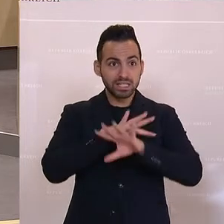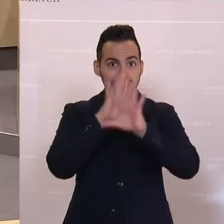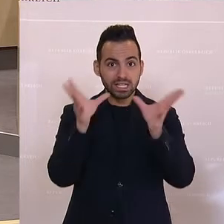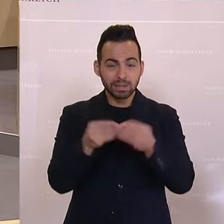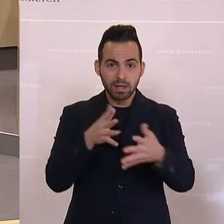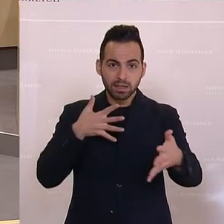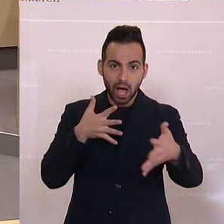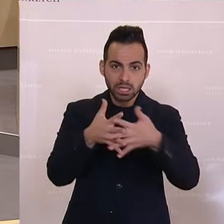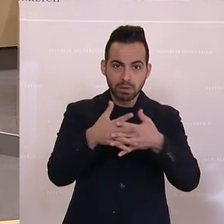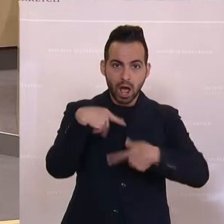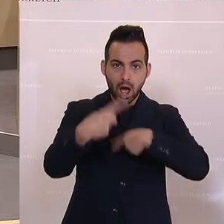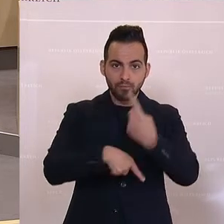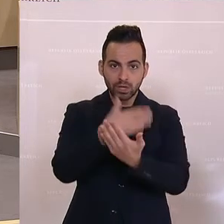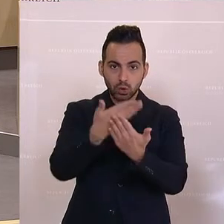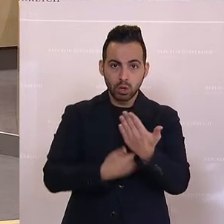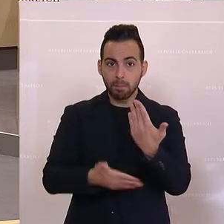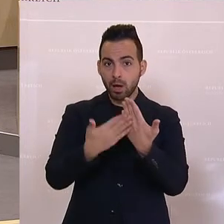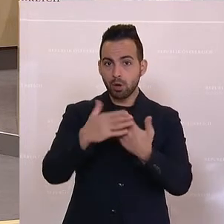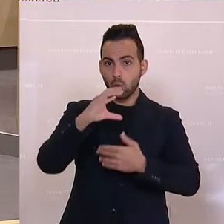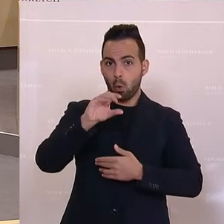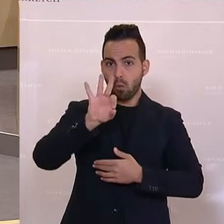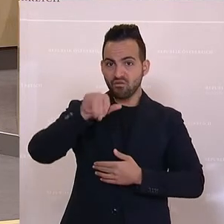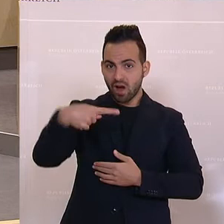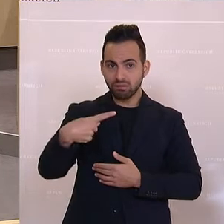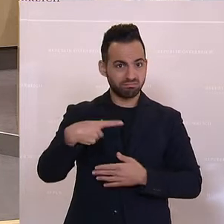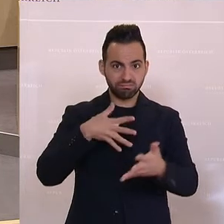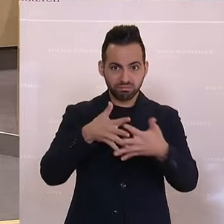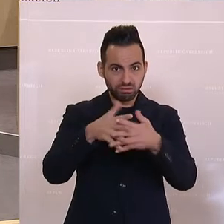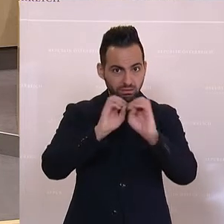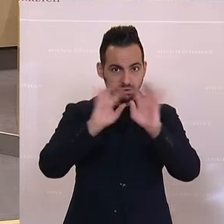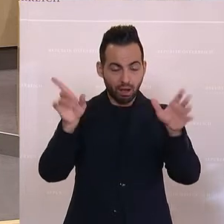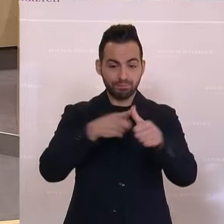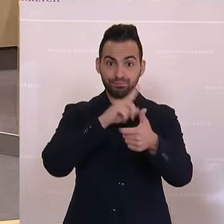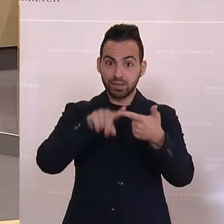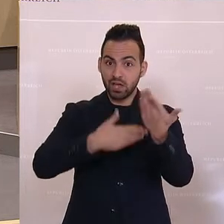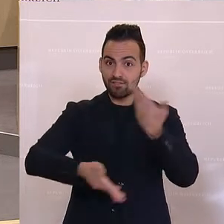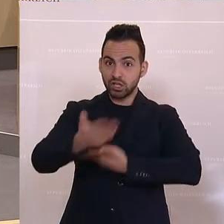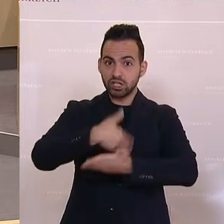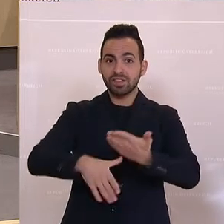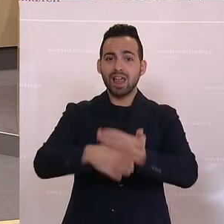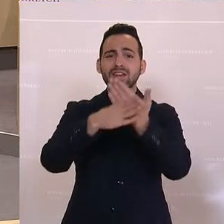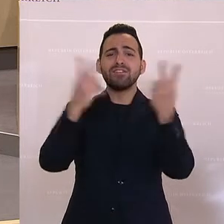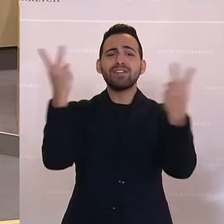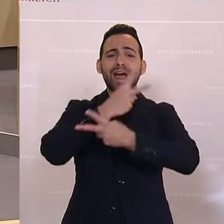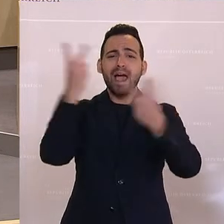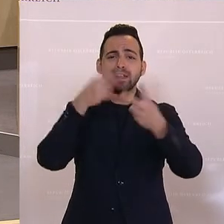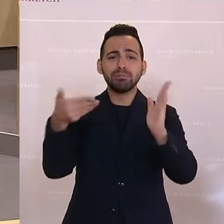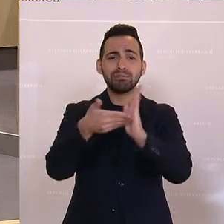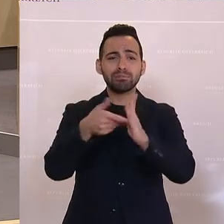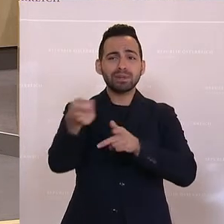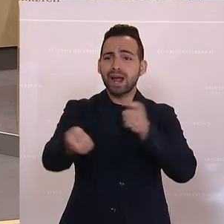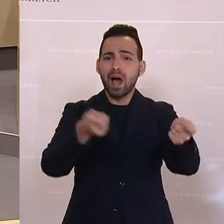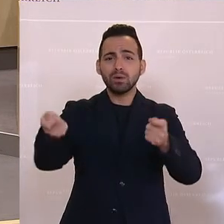transparent abzuwickeln. Das sage ich nur zur KUFAK. Und es ist auch nicht gelungen, die Wirtschaftshilfen, die natürlich notwendig waren. Weil natürlich